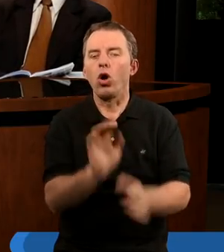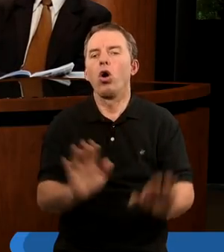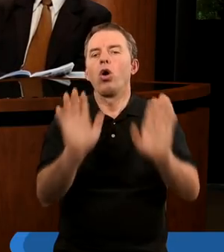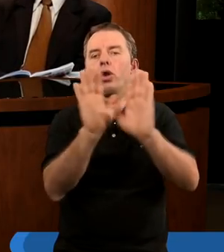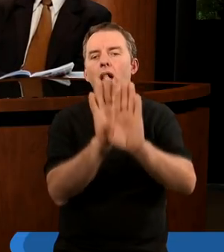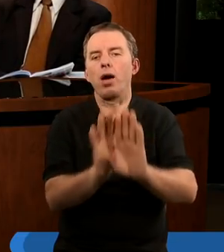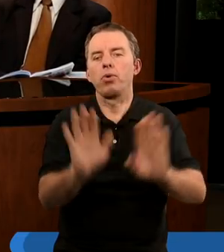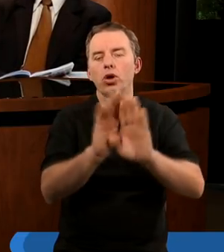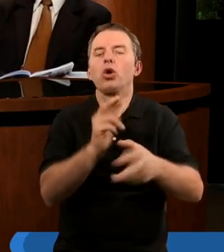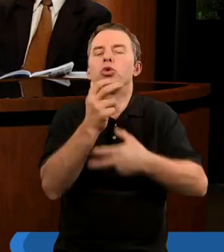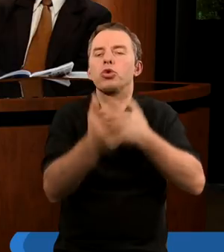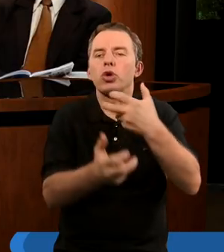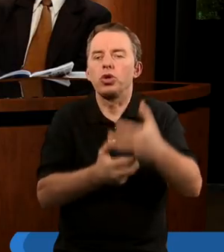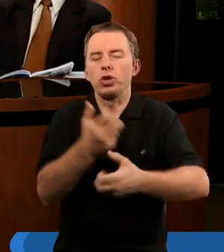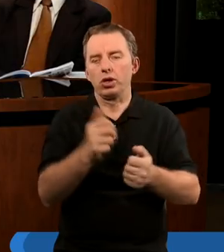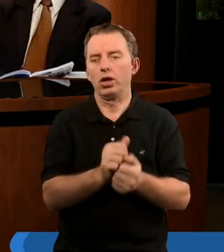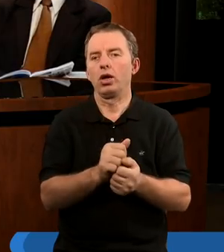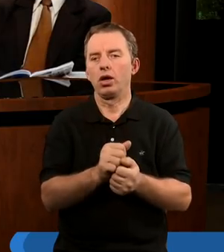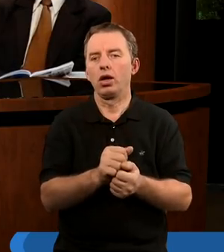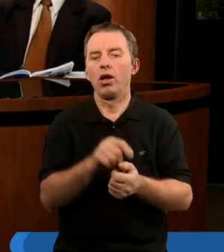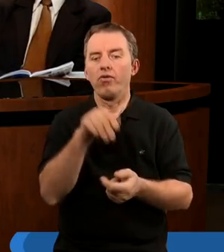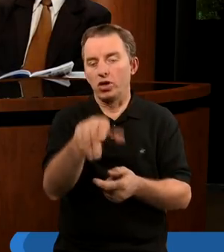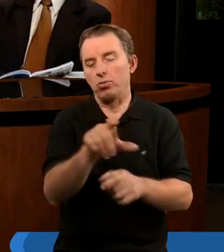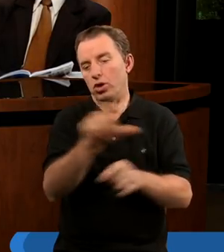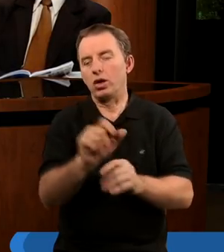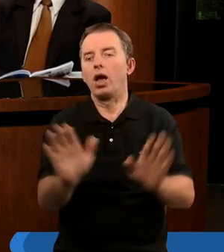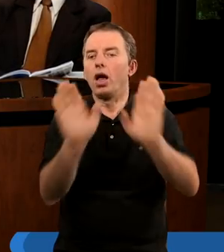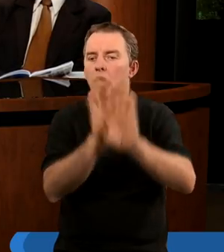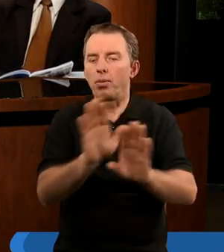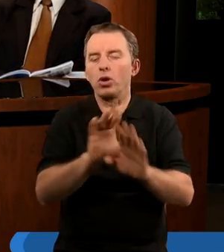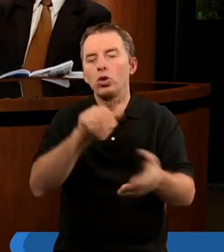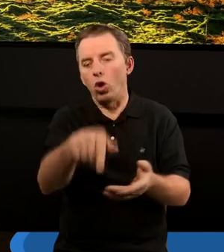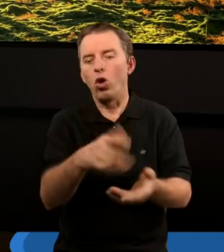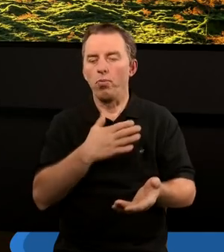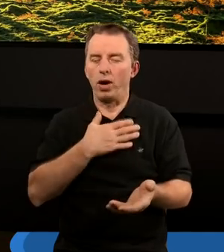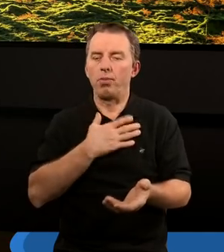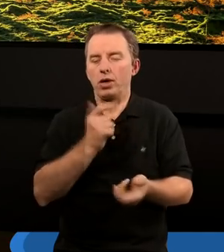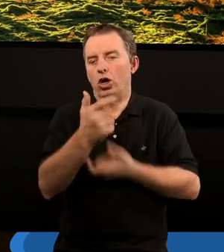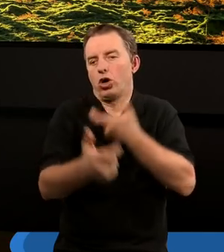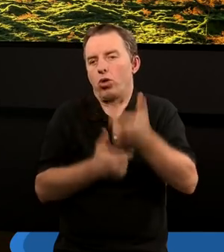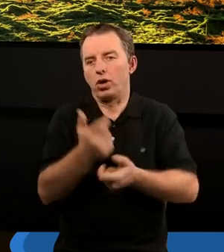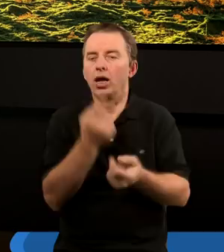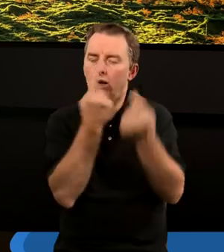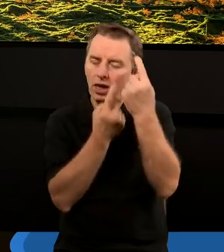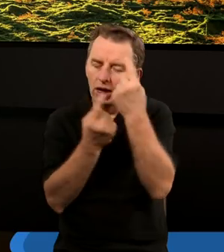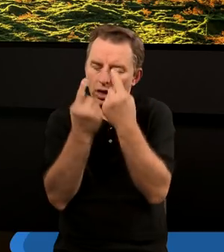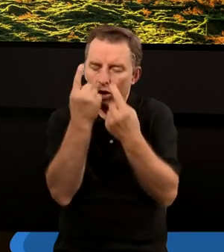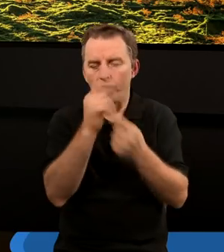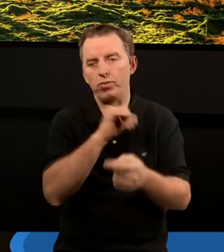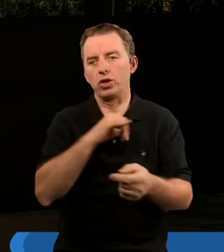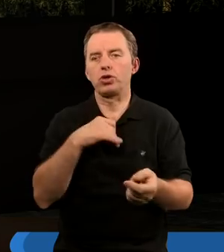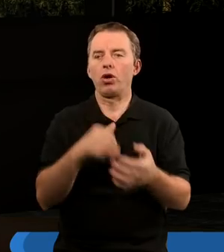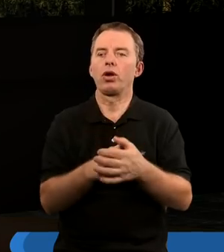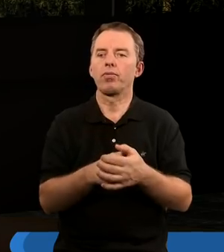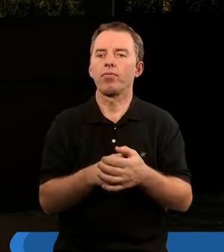nabożeństwo czynić w ramach tego nabożeństwa, właśnie co robić. Zastanówmy się nad tym.